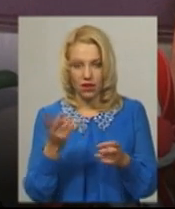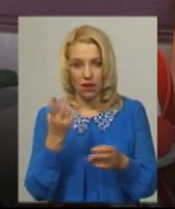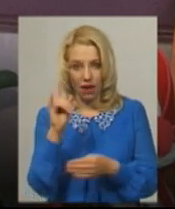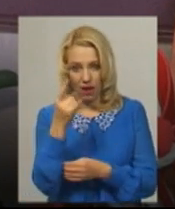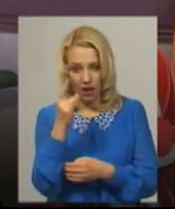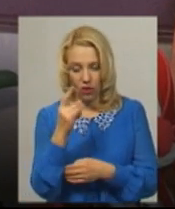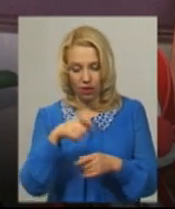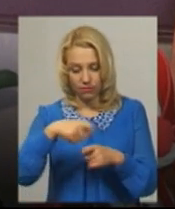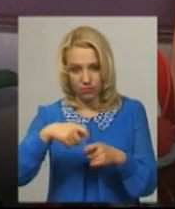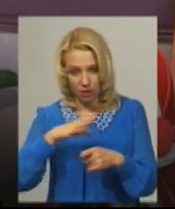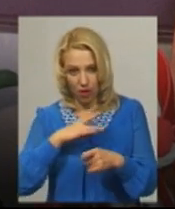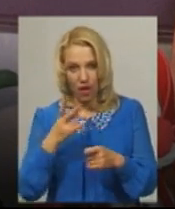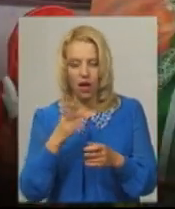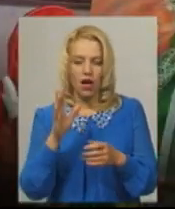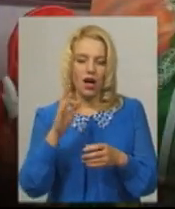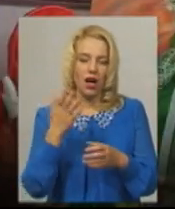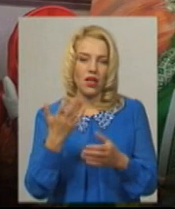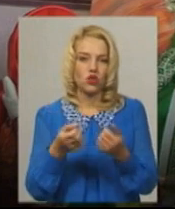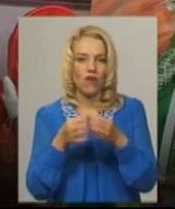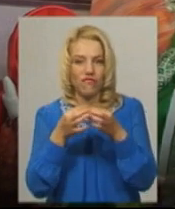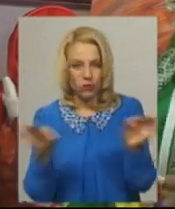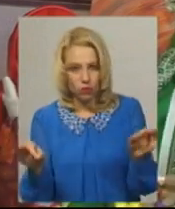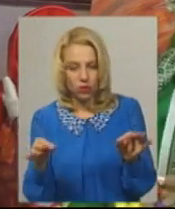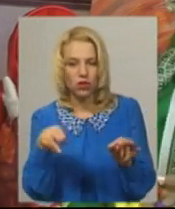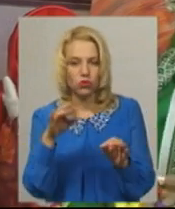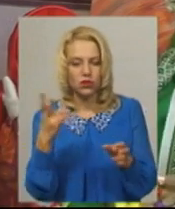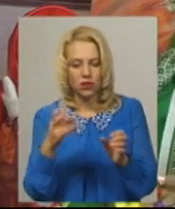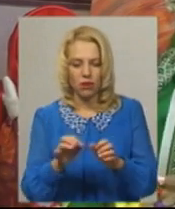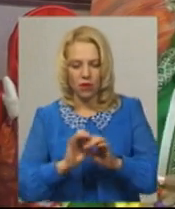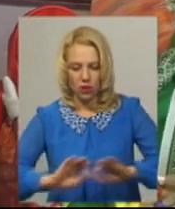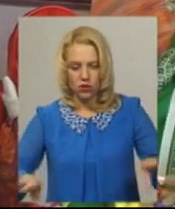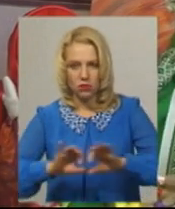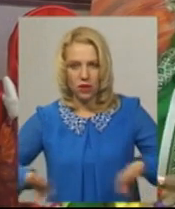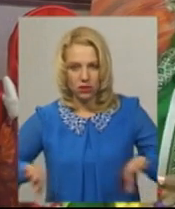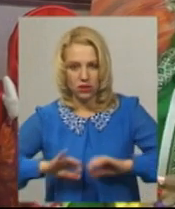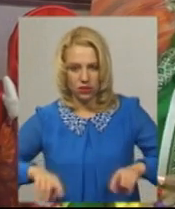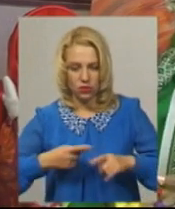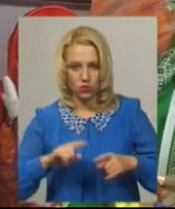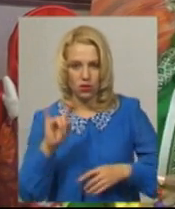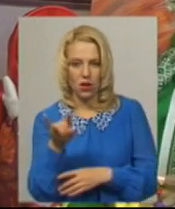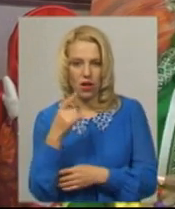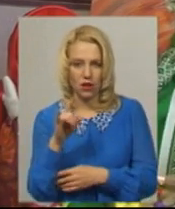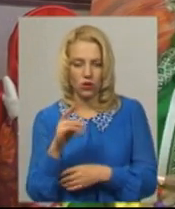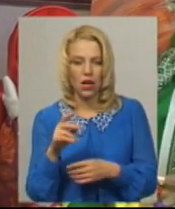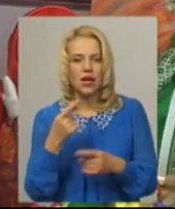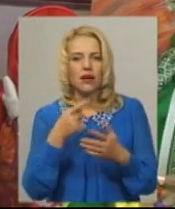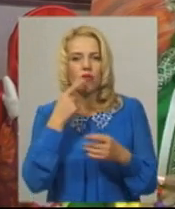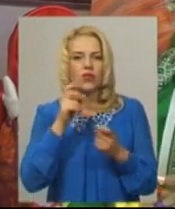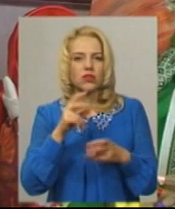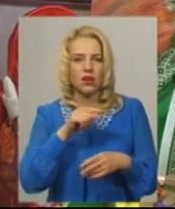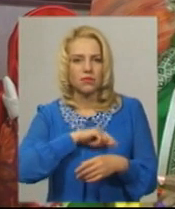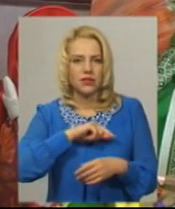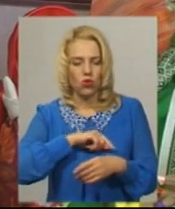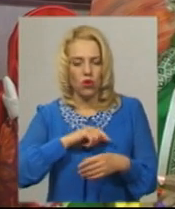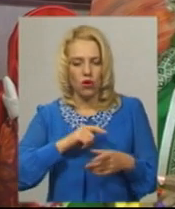або спалюють. Це знову ж таки про психологічну готовність прийняти і про психологічну готовність